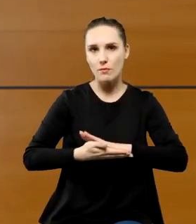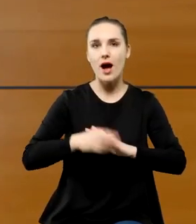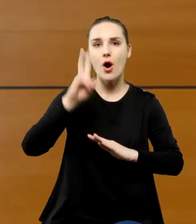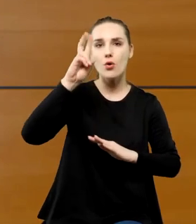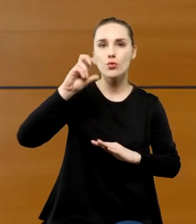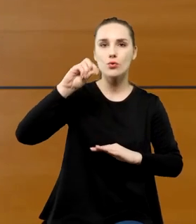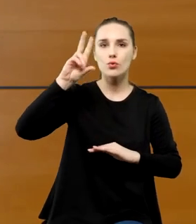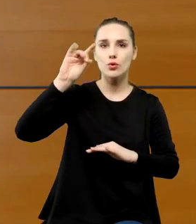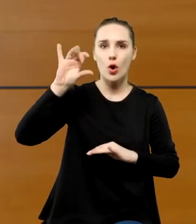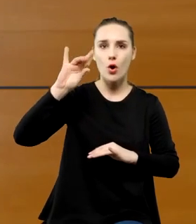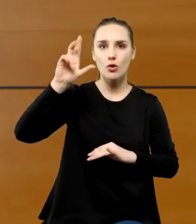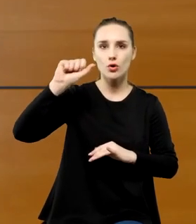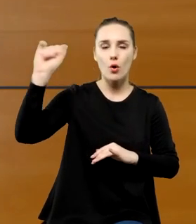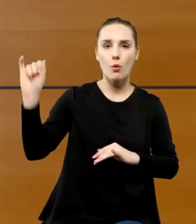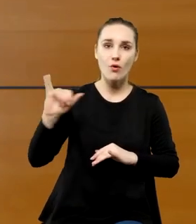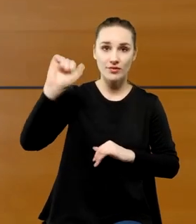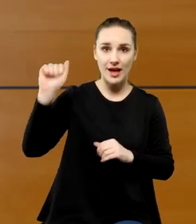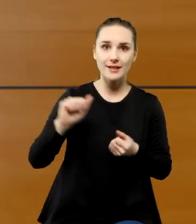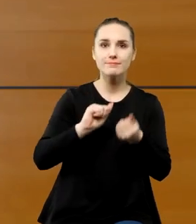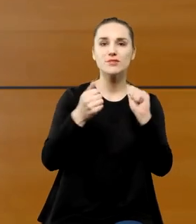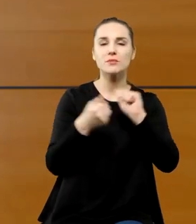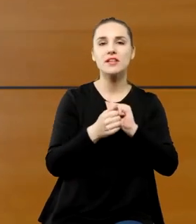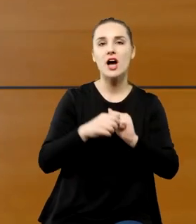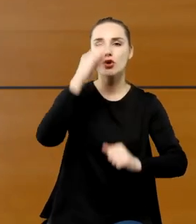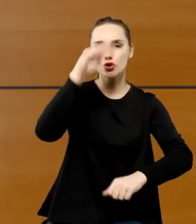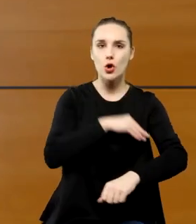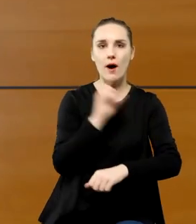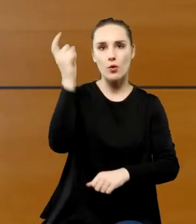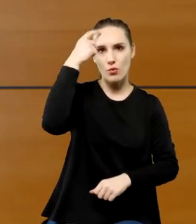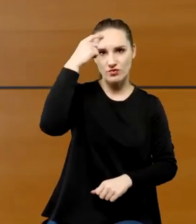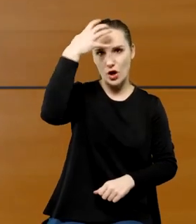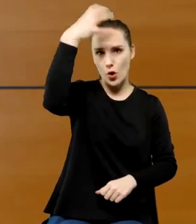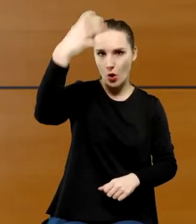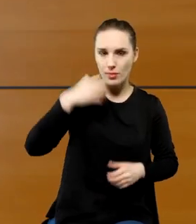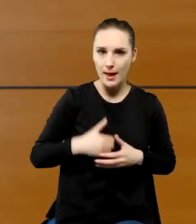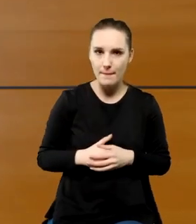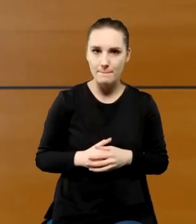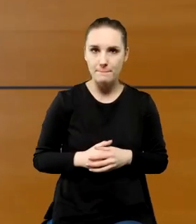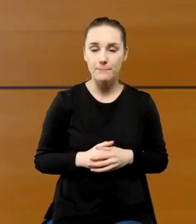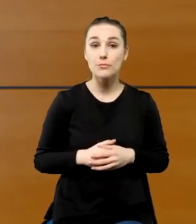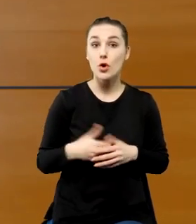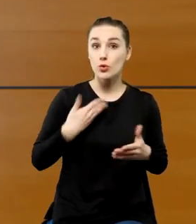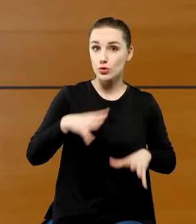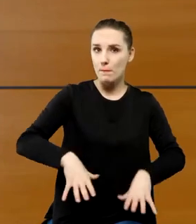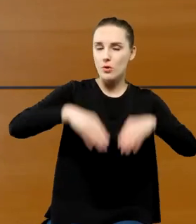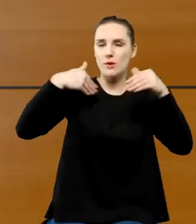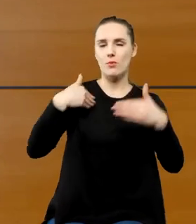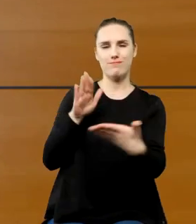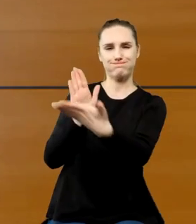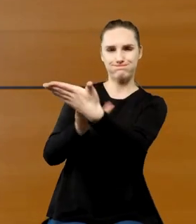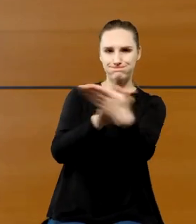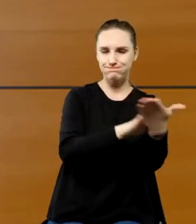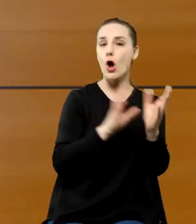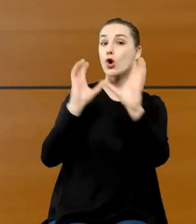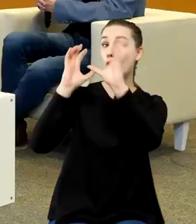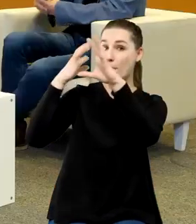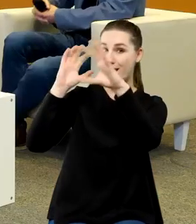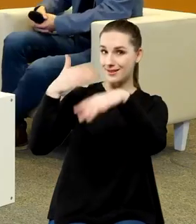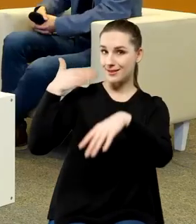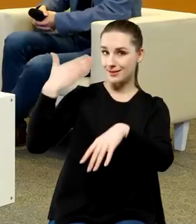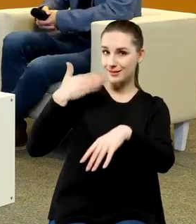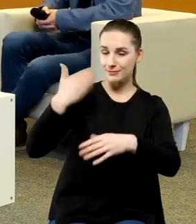I już na otwarcie wygłasza mowę, pochwałę Kopernika. Jest to